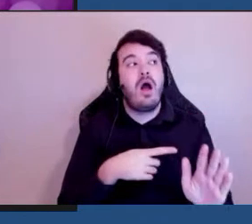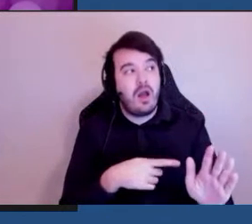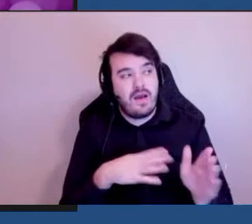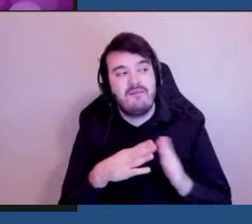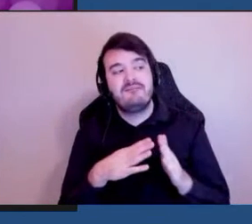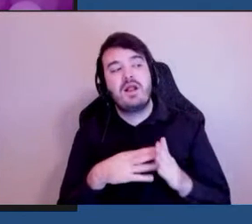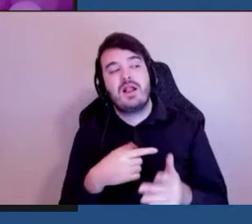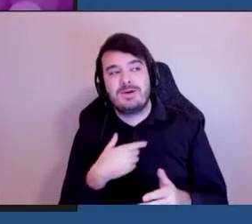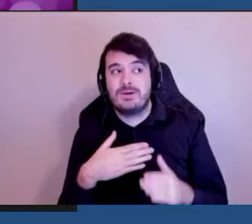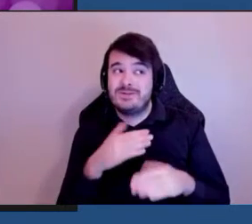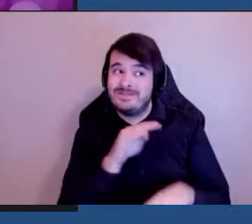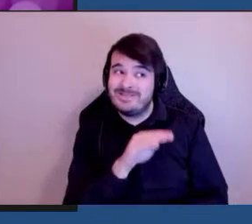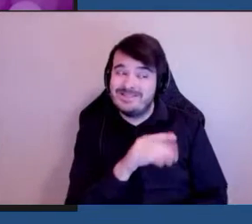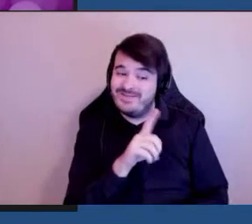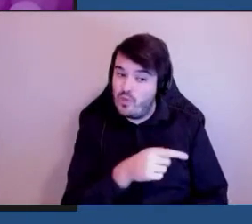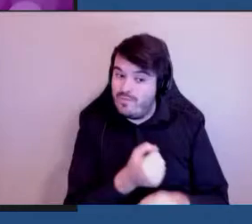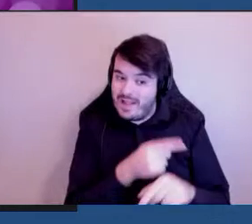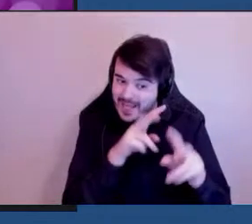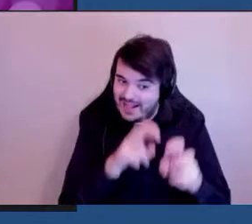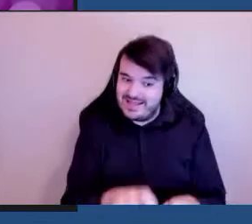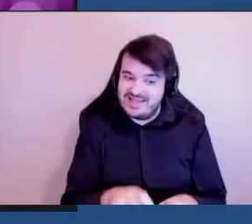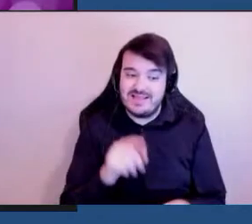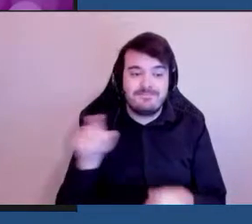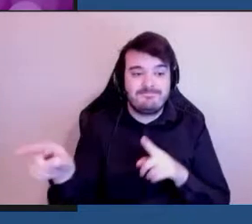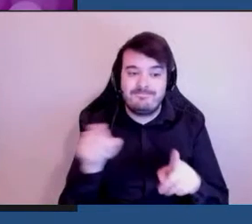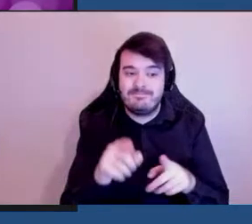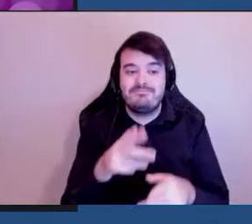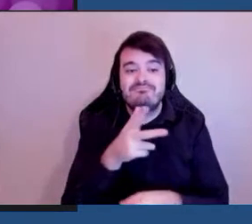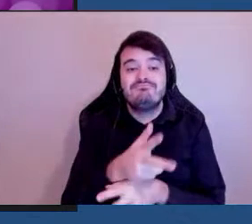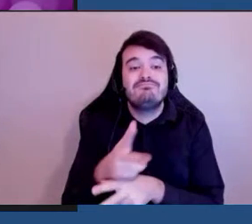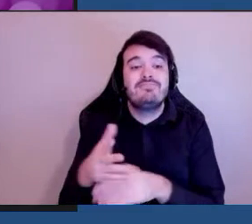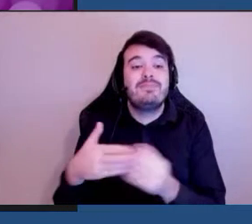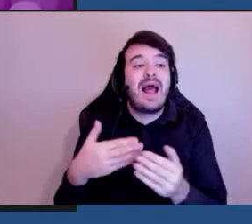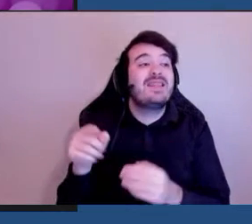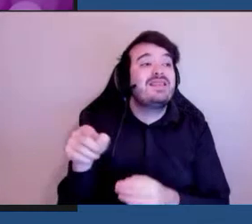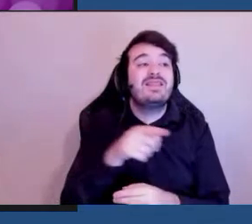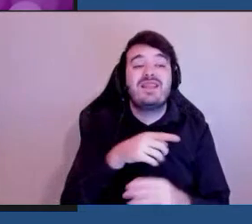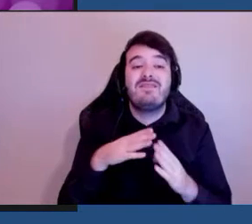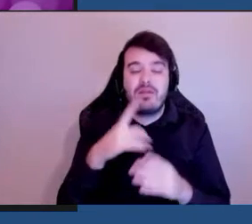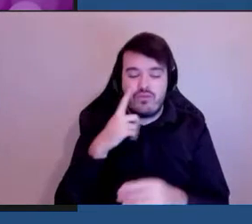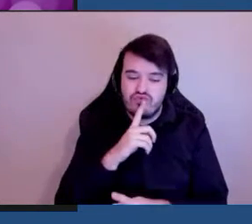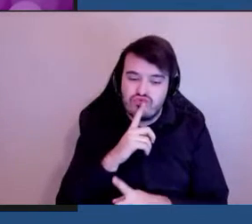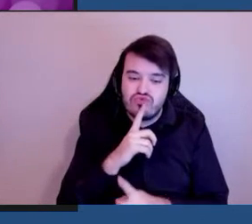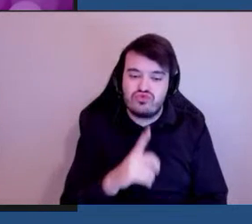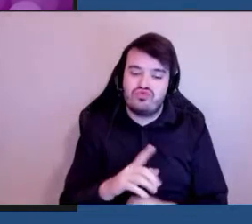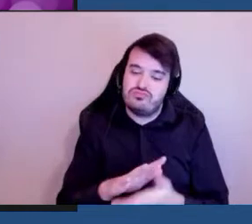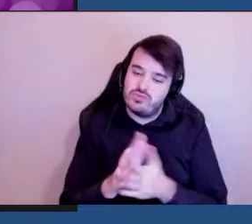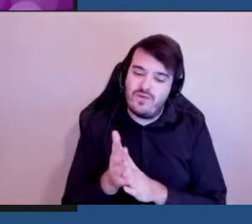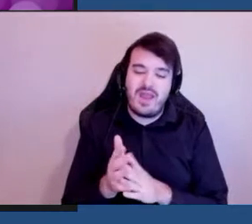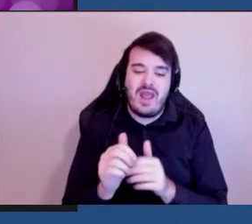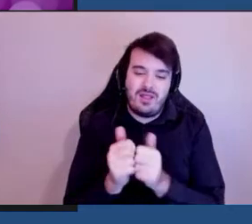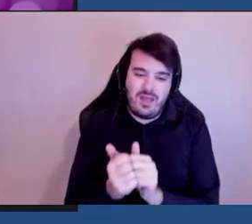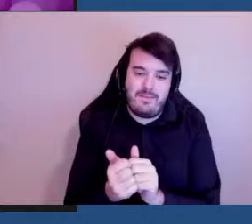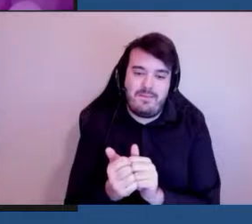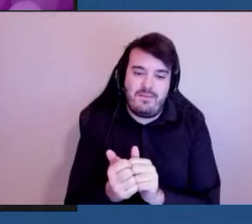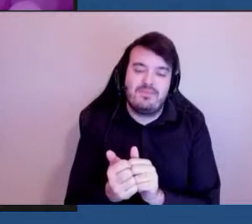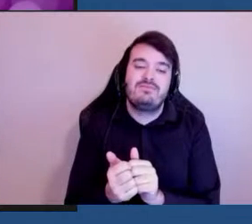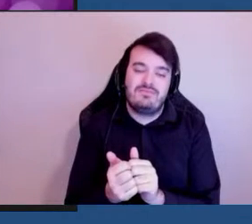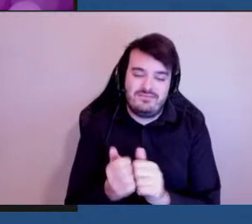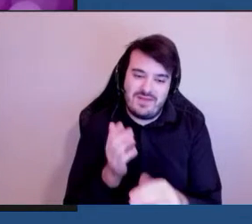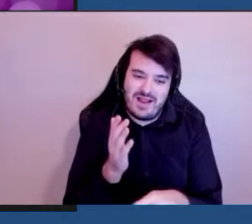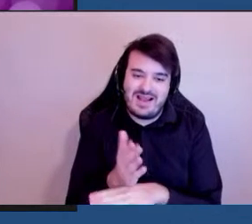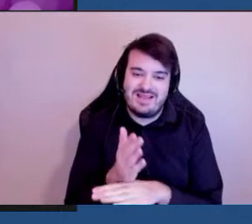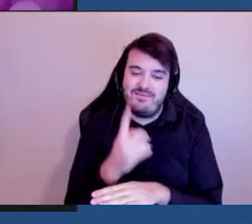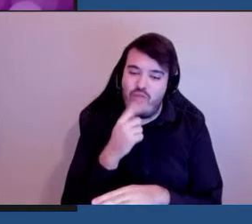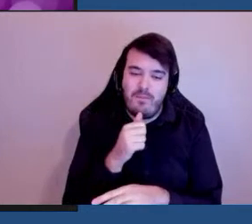faire une analyse des places de stationnement et de faire en sorte finalement qu'on ne perde